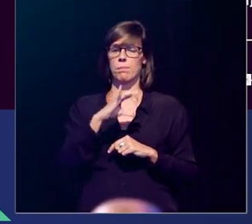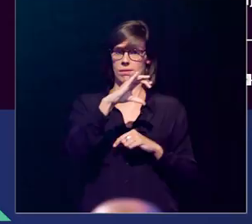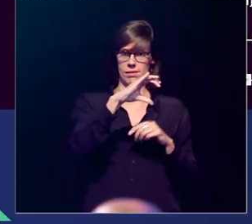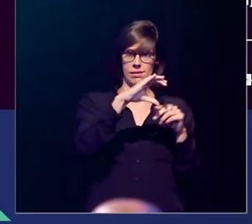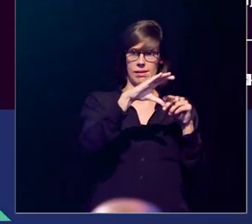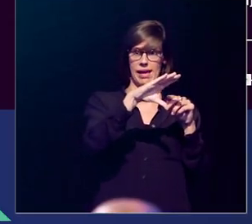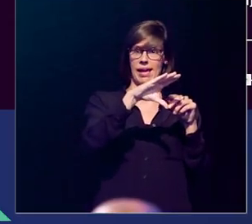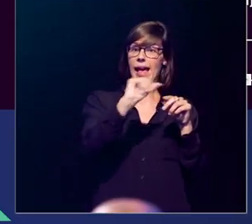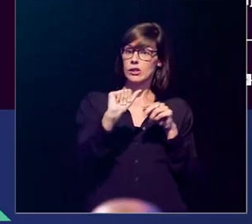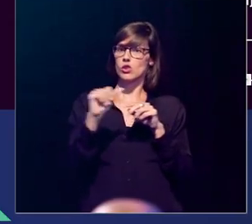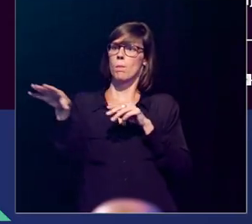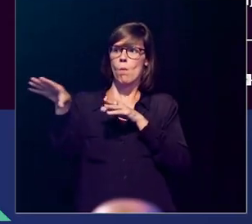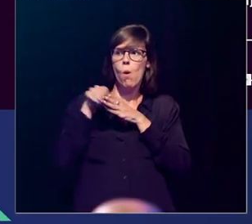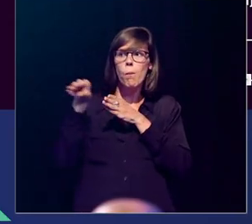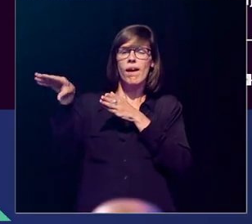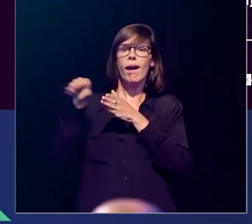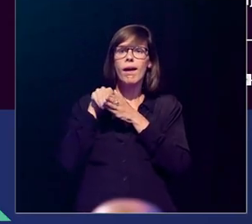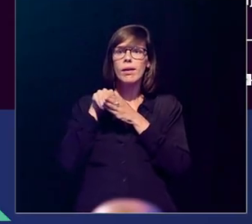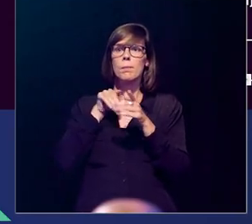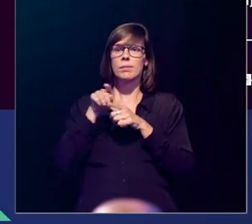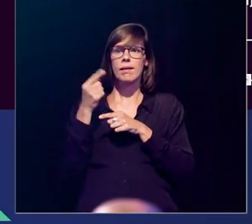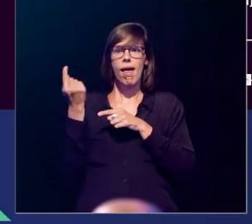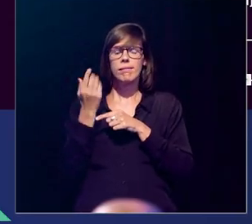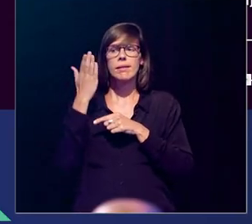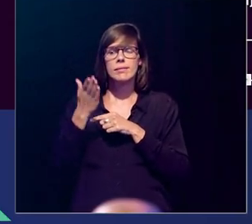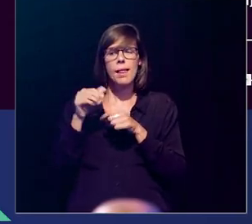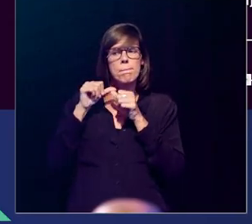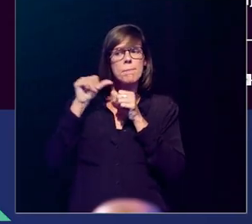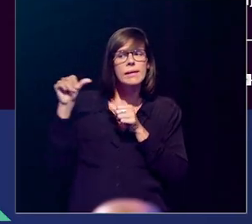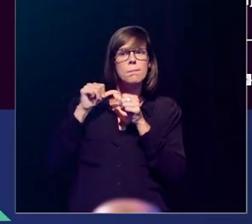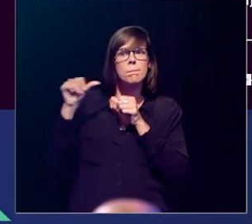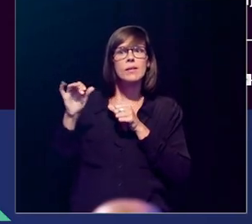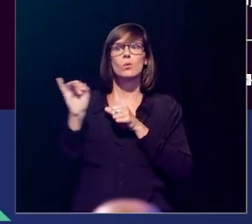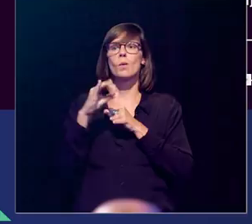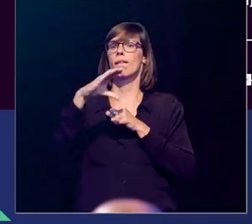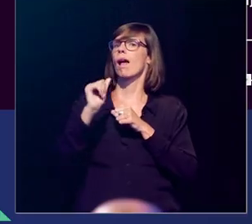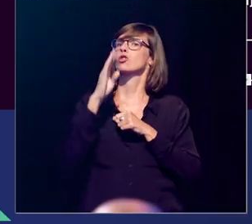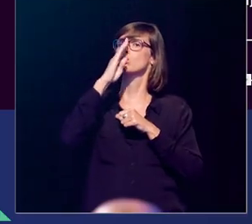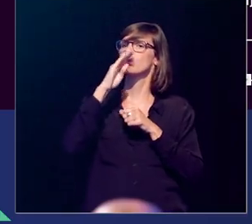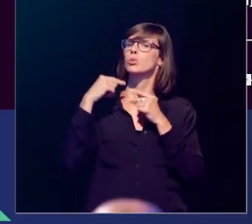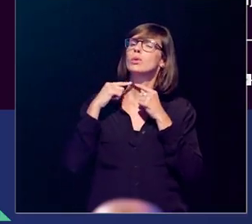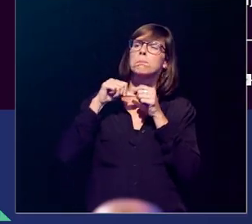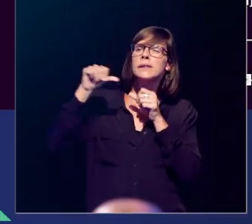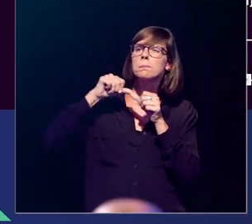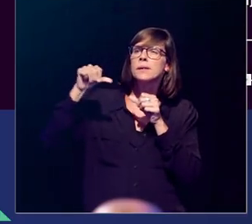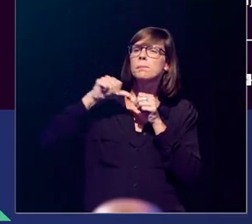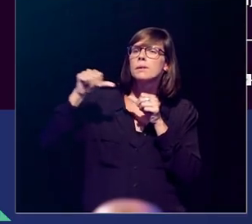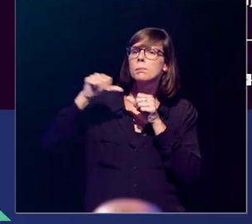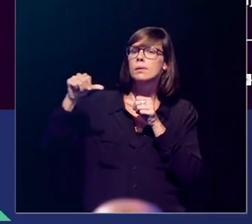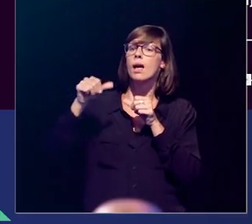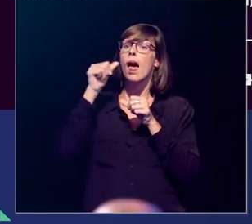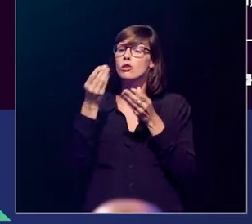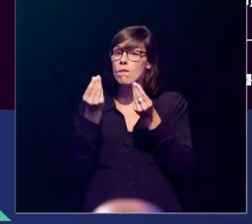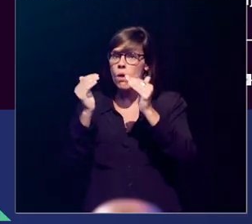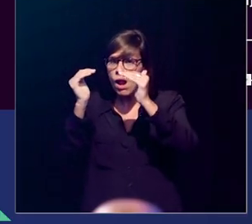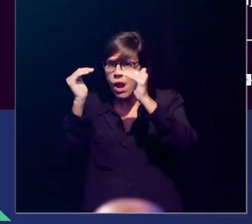hebben calcium-sensing receptors. Die gaan dus continu het calcium in het bloed gaan meten. En wanneer ze voelen dat